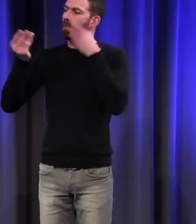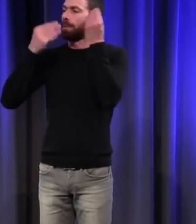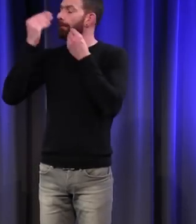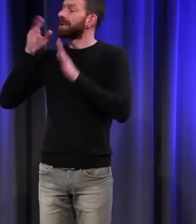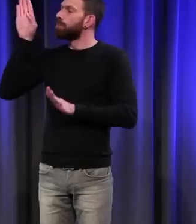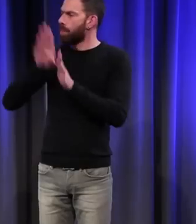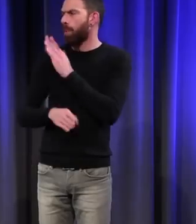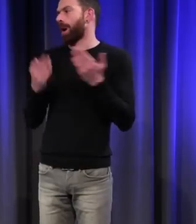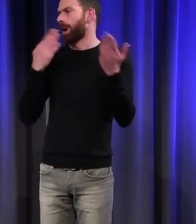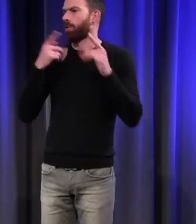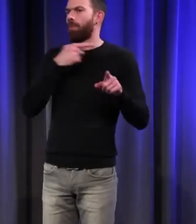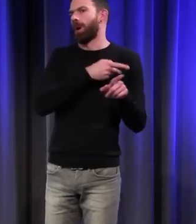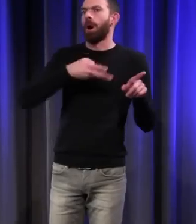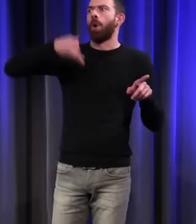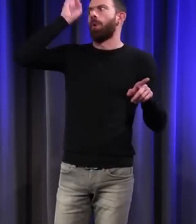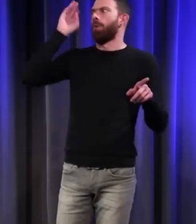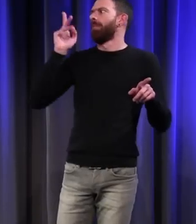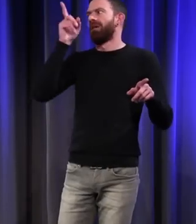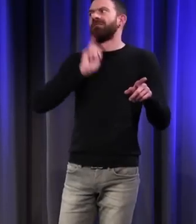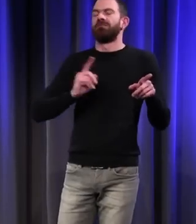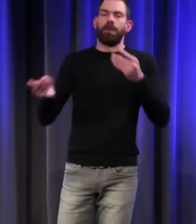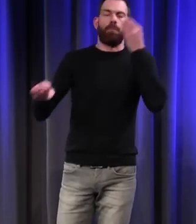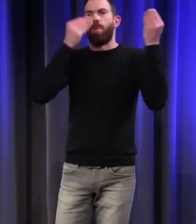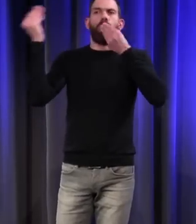matrones romaines qui se mettent des couches et des couches et des couches.